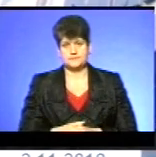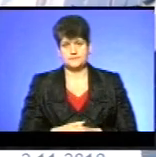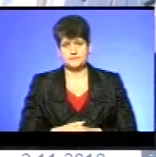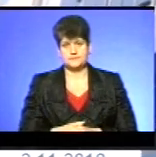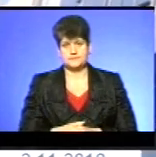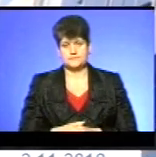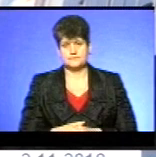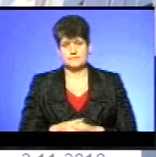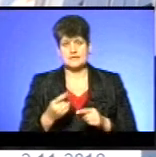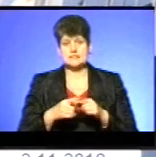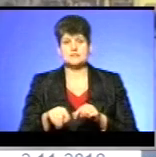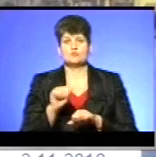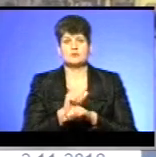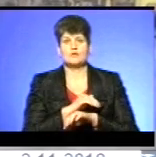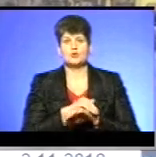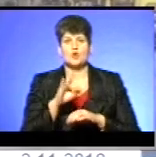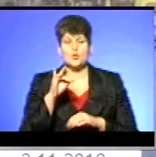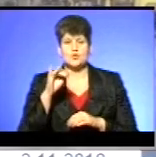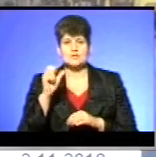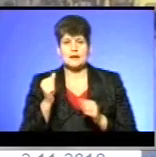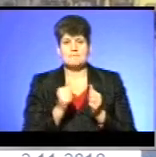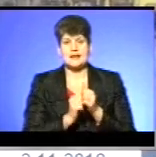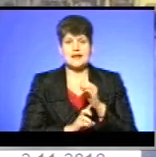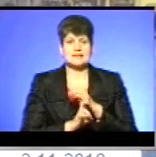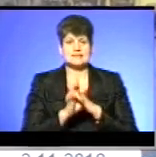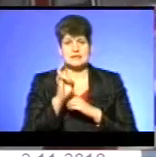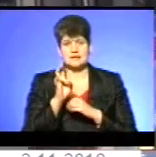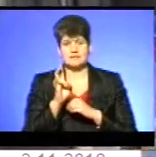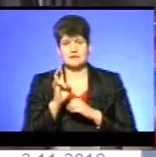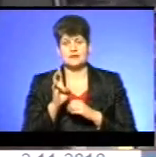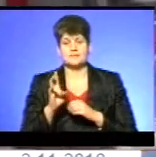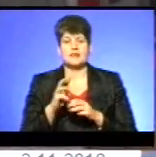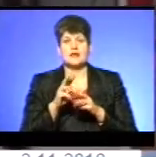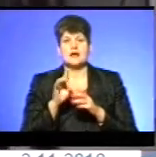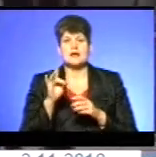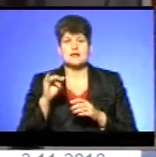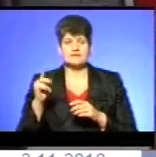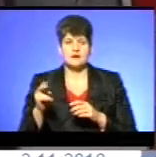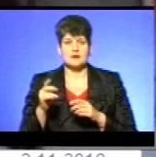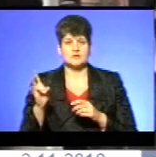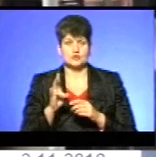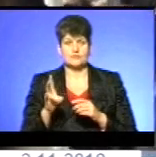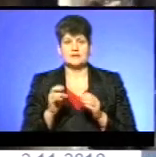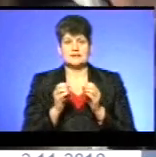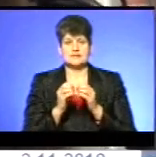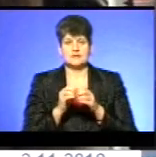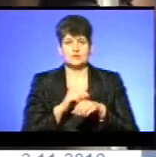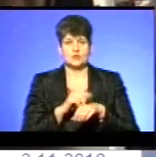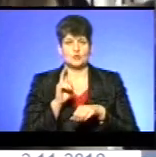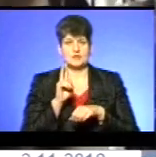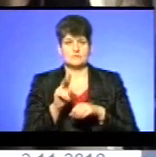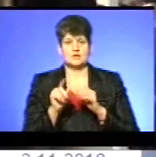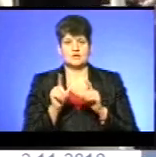Це зупинка на вулиці Руській біля церкви Різдва Христового. Тролейбус номер 10, курсує із 6-ї 30.